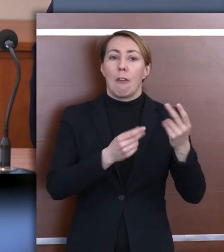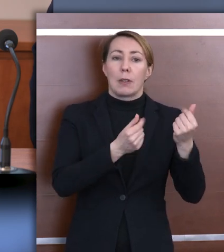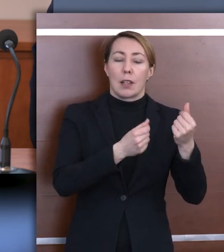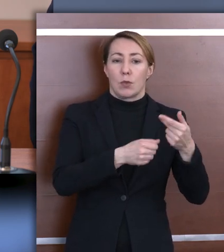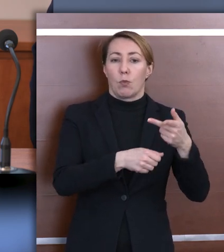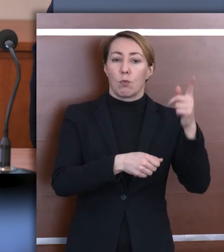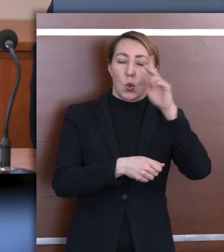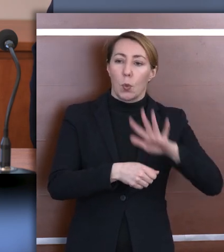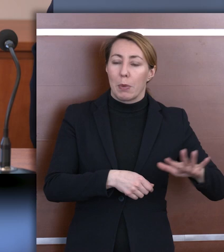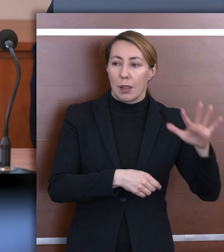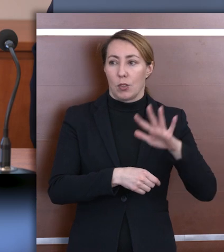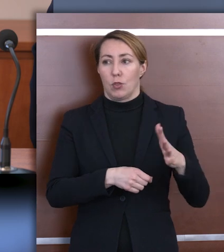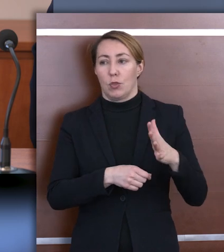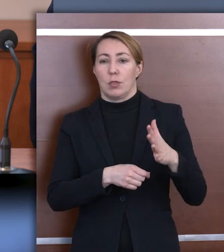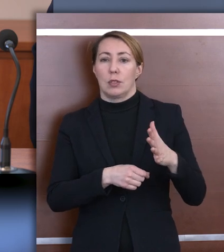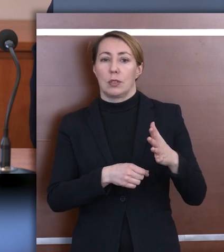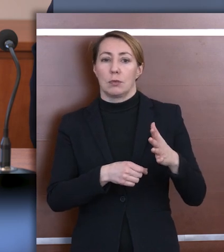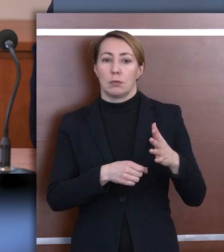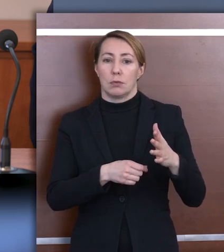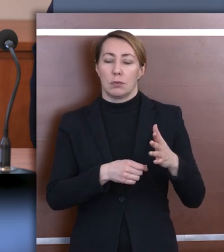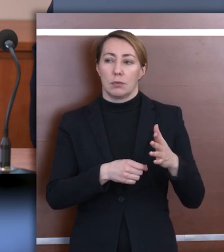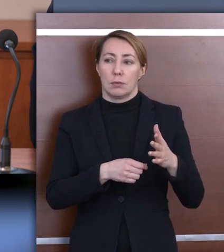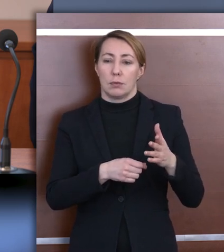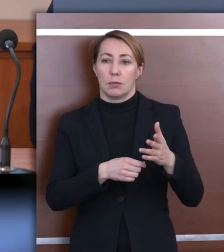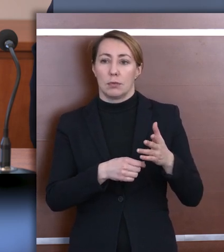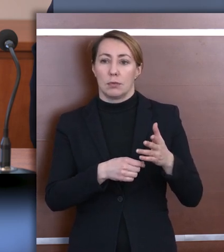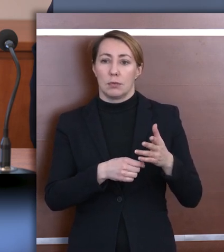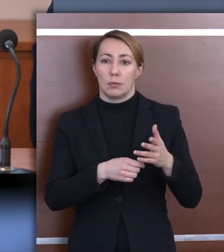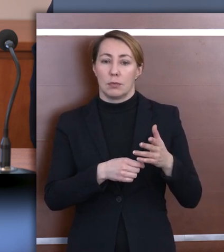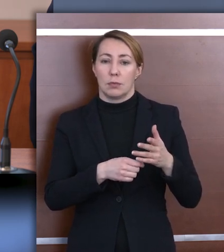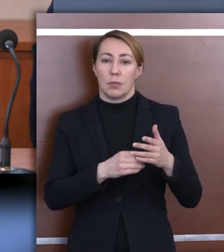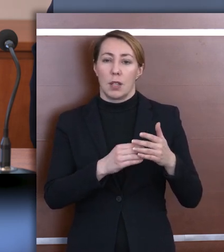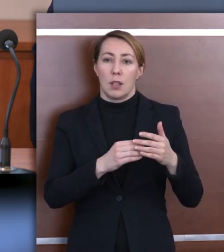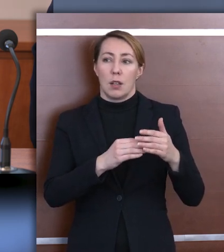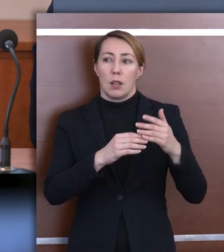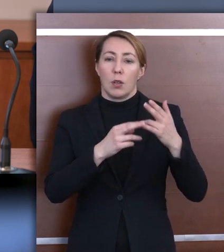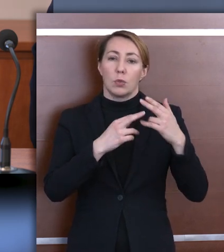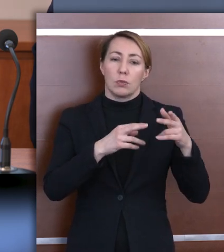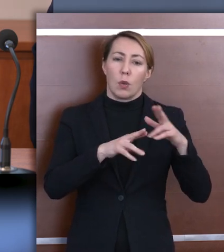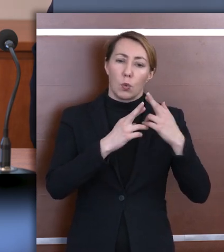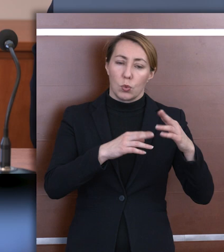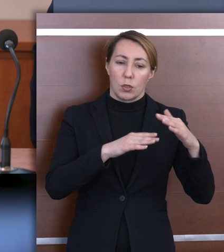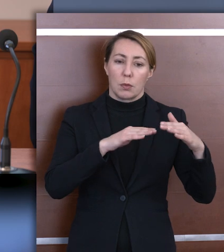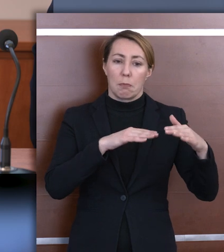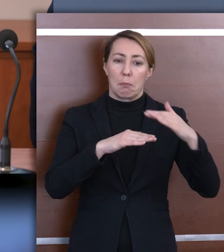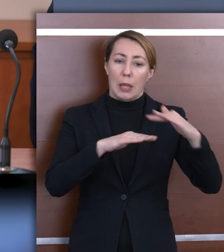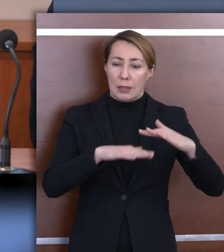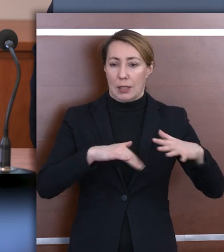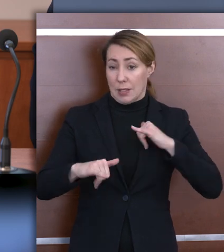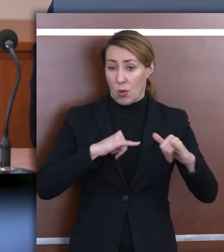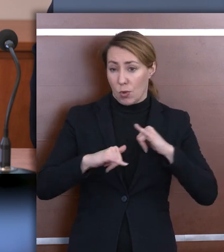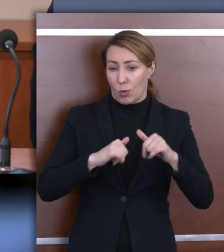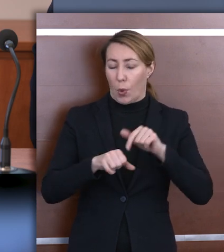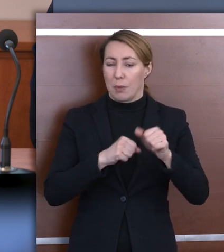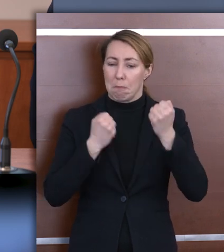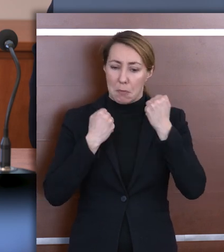publicznych na poszczególnych stopniach zarządzania, że jest to zagadnienie